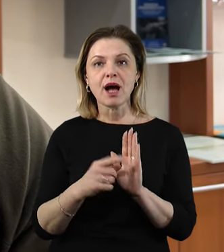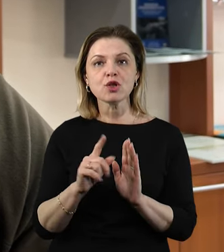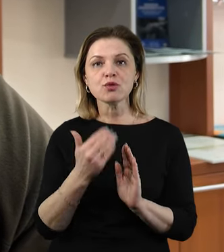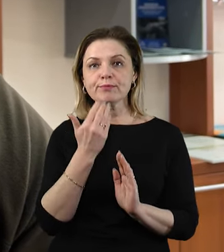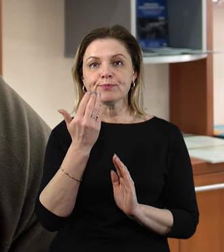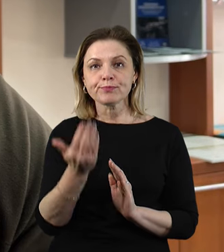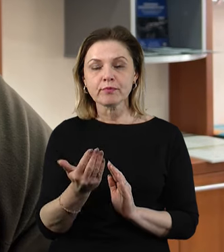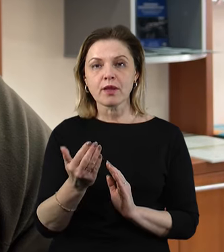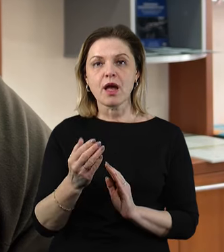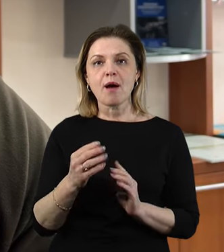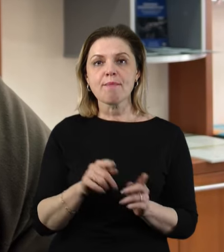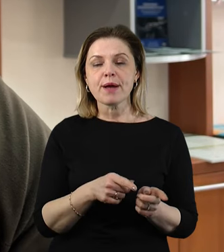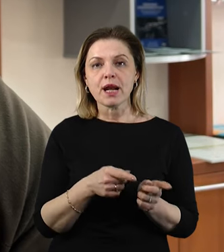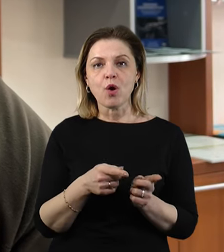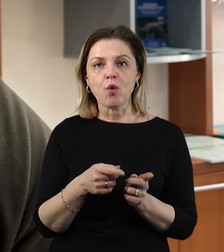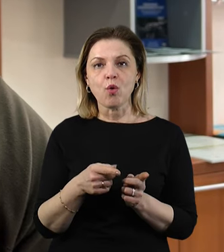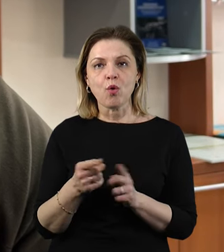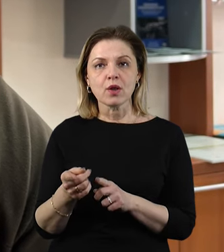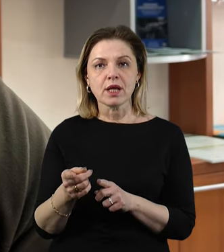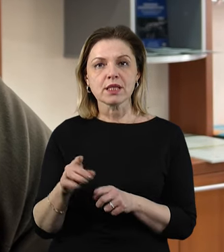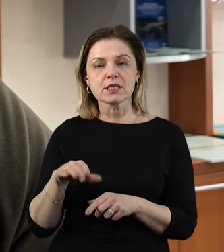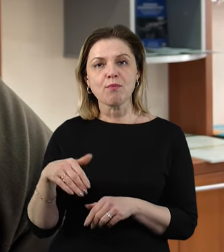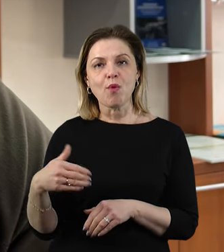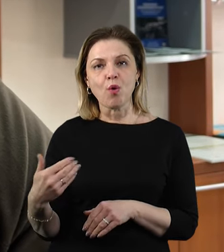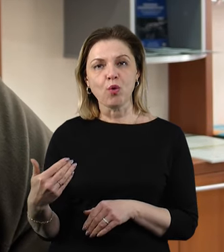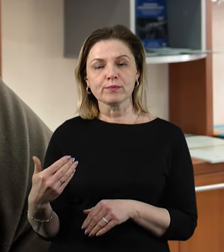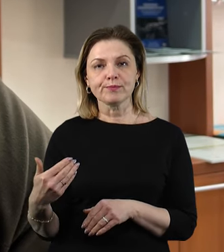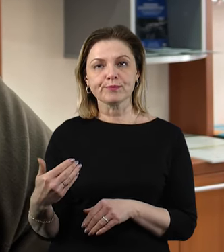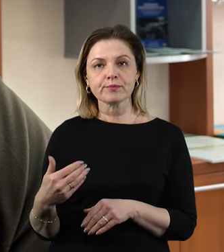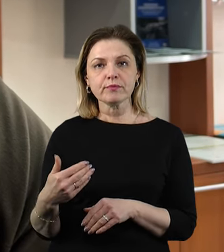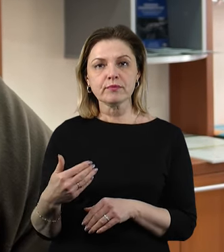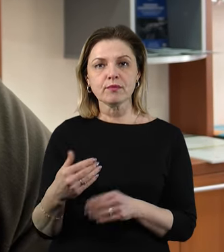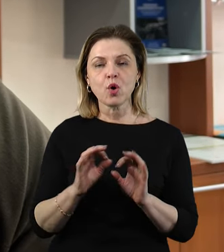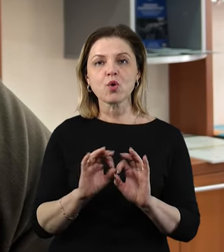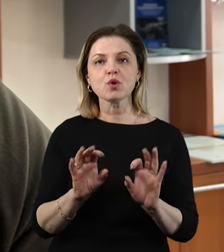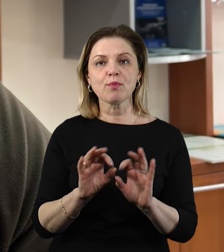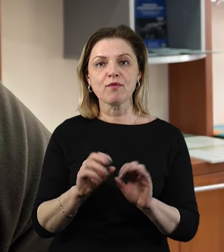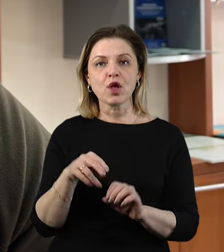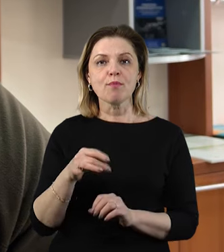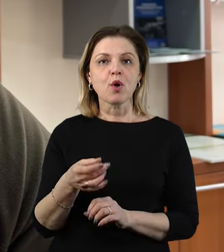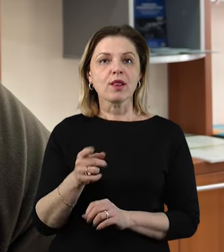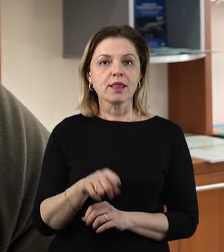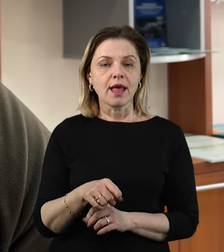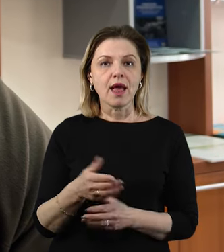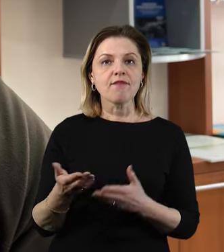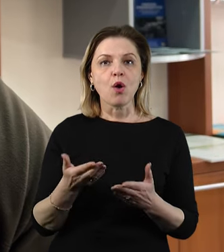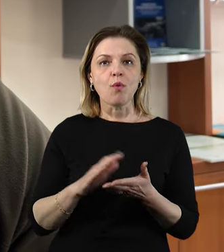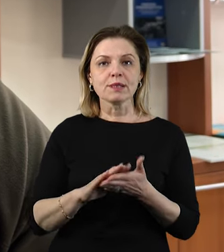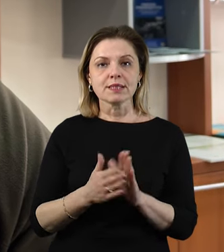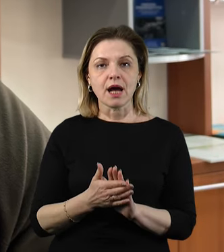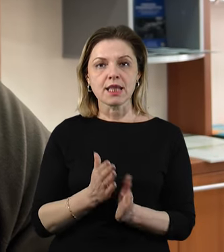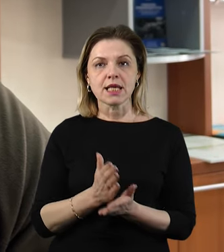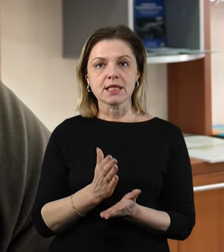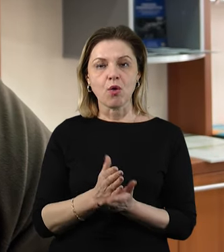переходять з боку розповіді про те, в якому зараз стані